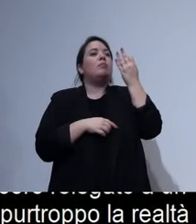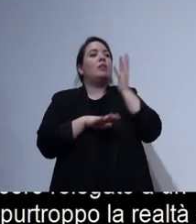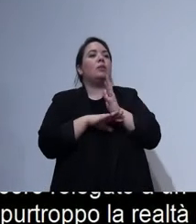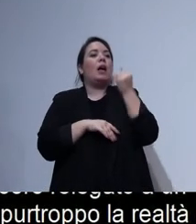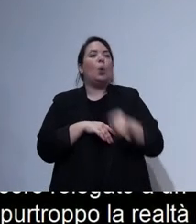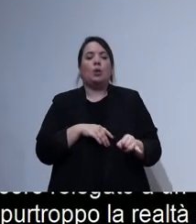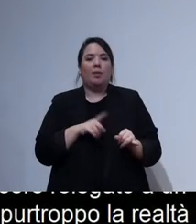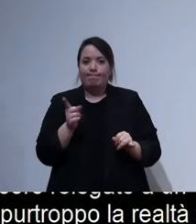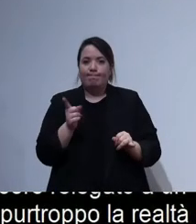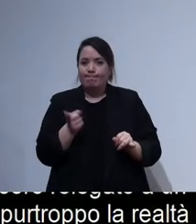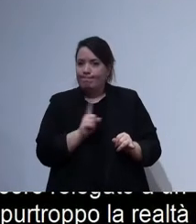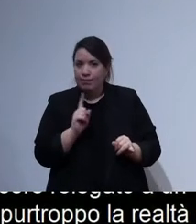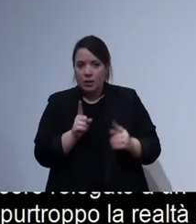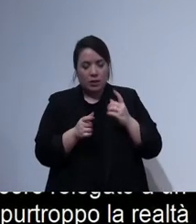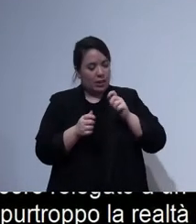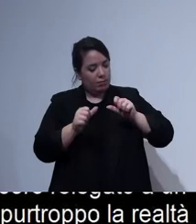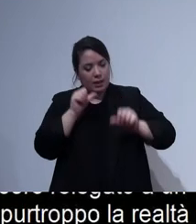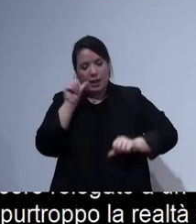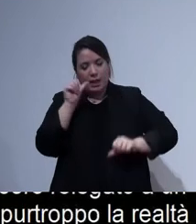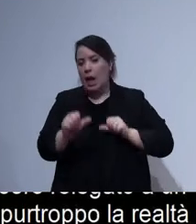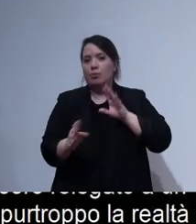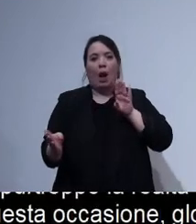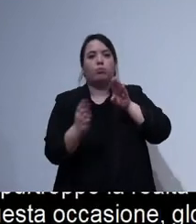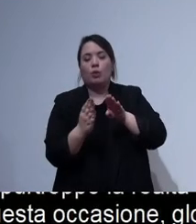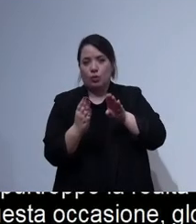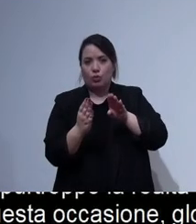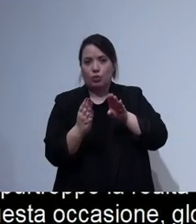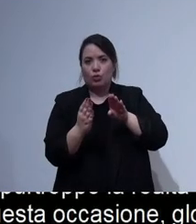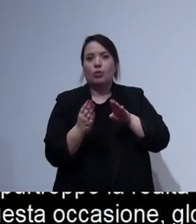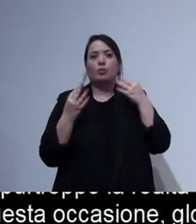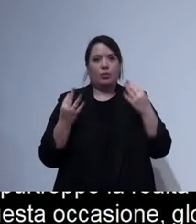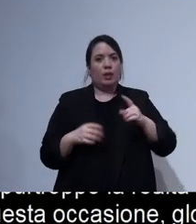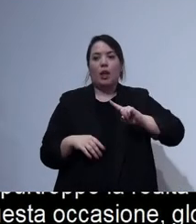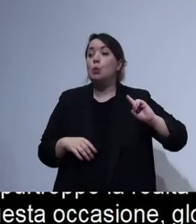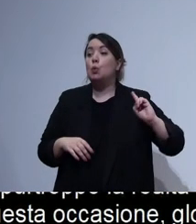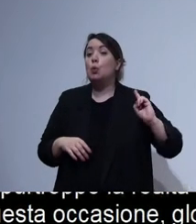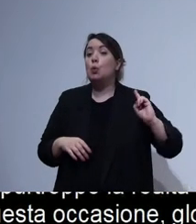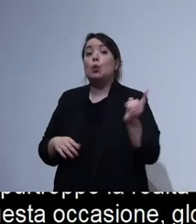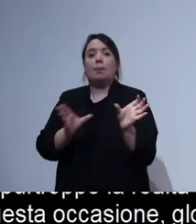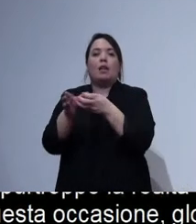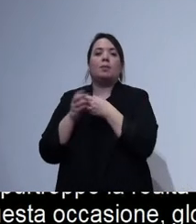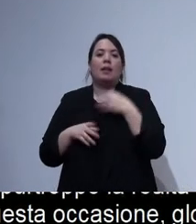approccio e quindi tutti hanno questo tra i loro task e quindi questo è stato un altro passo avanti.